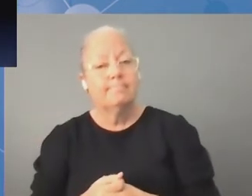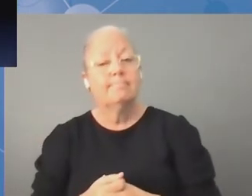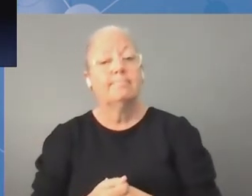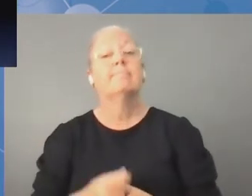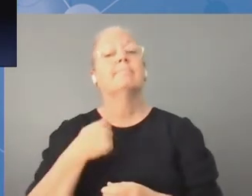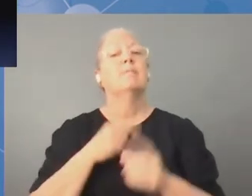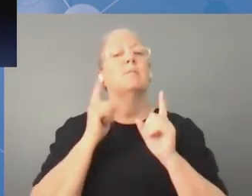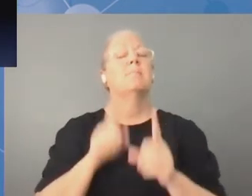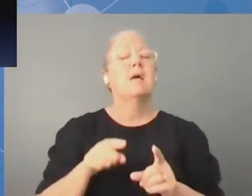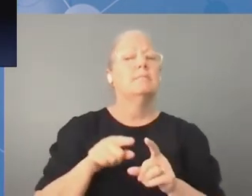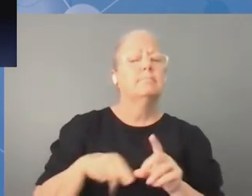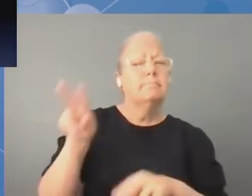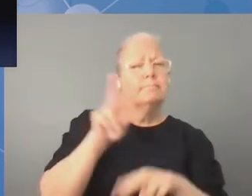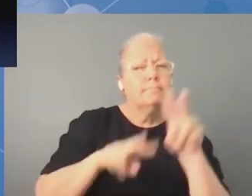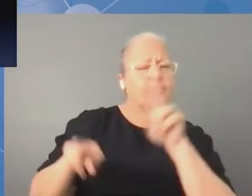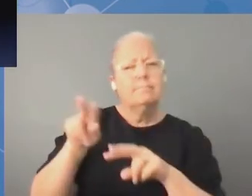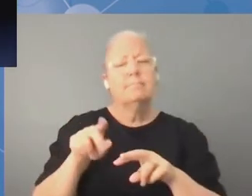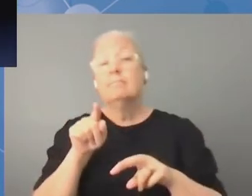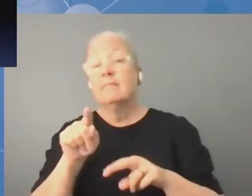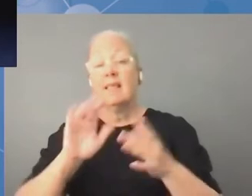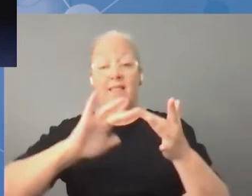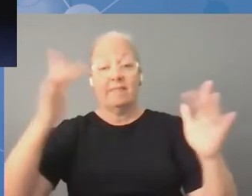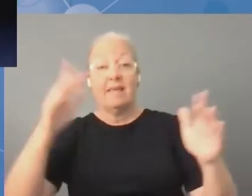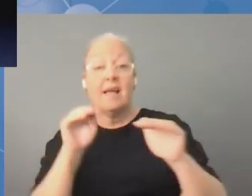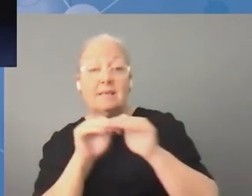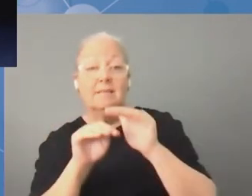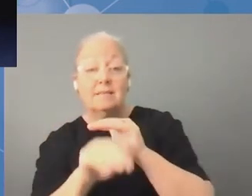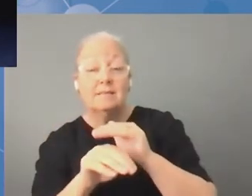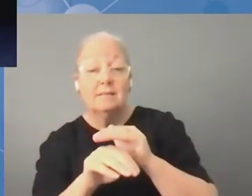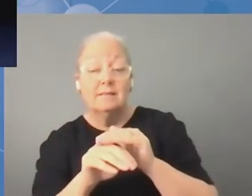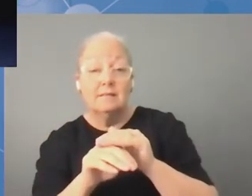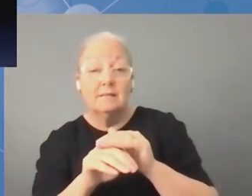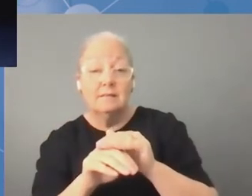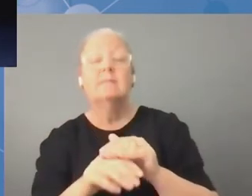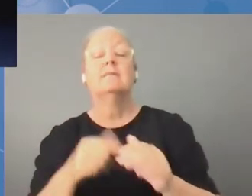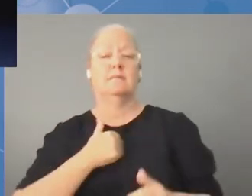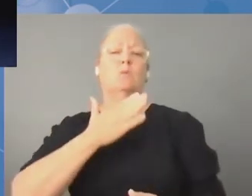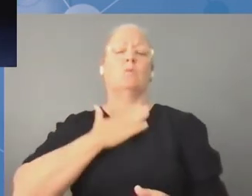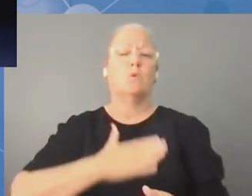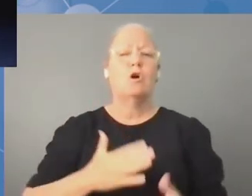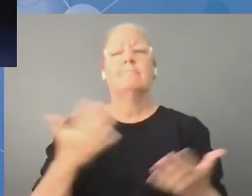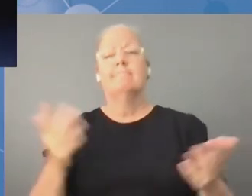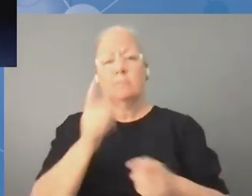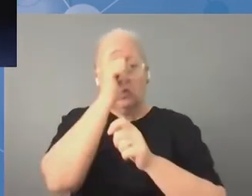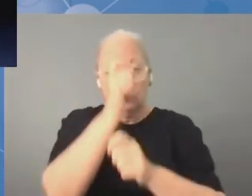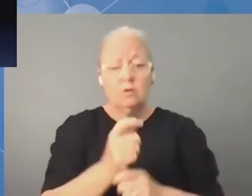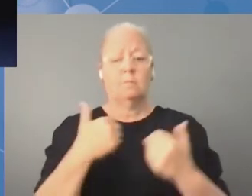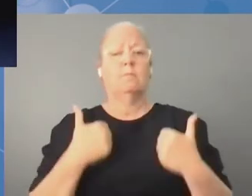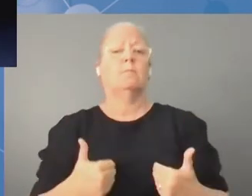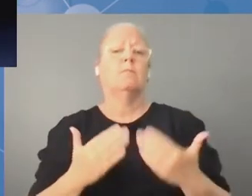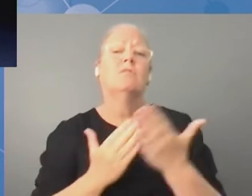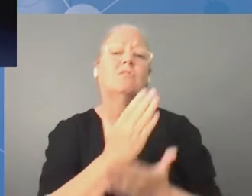człowieka i będziemy starali się zmusić władze polityczne, aby wprowadziły wysiłki tak,